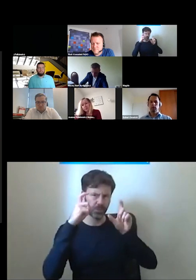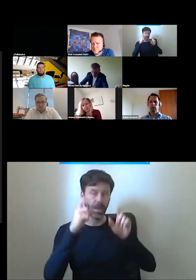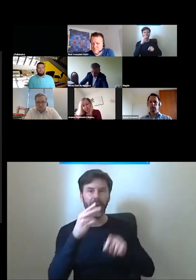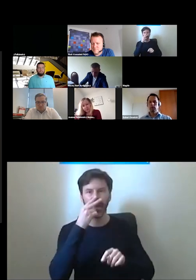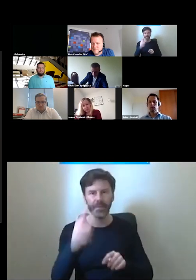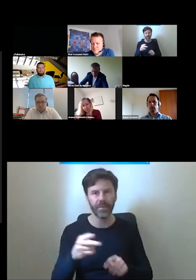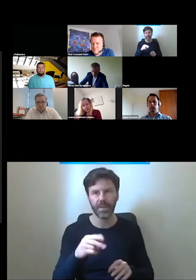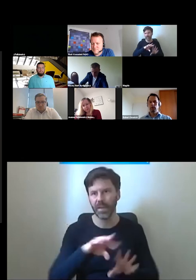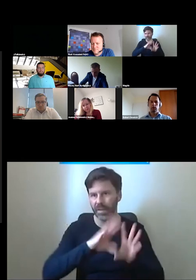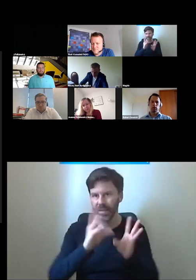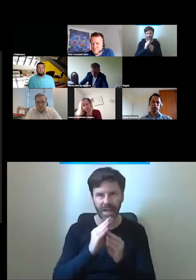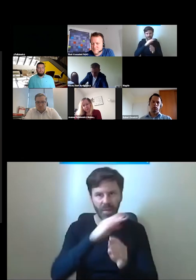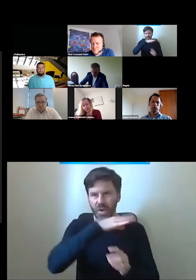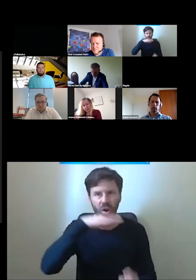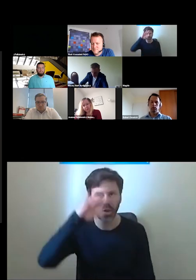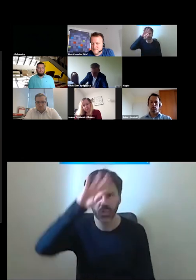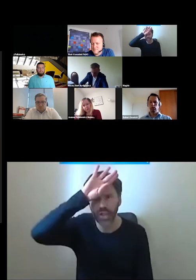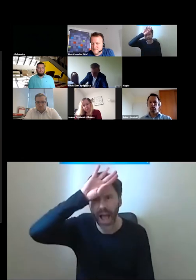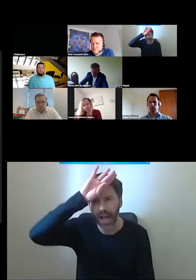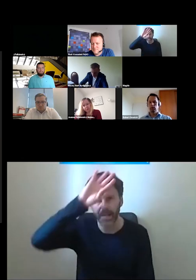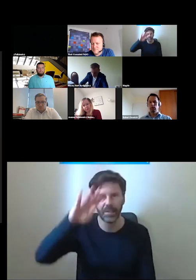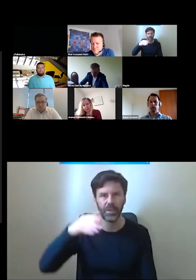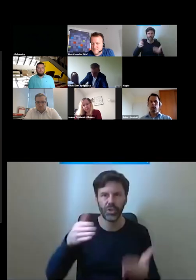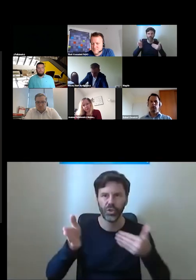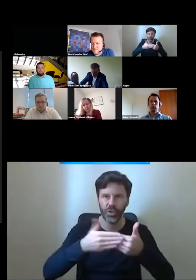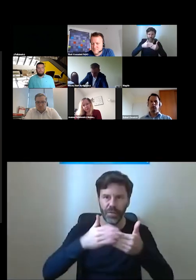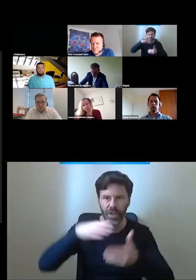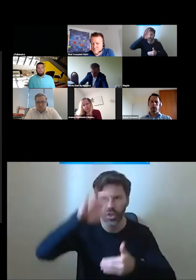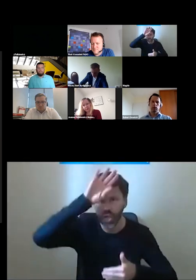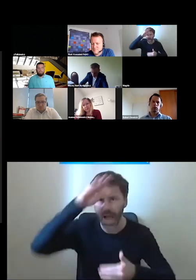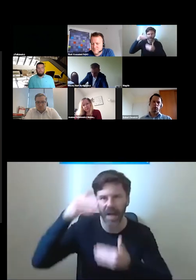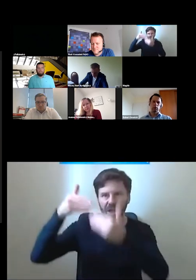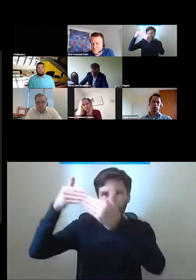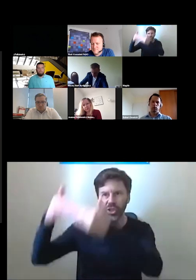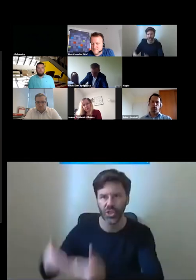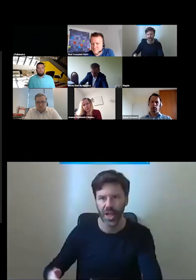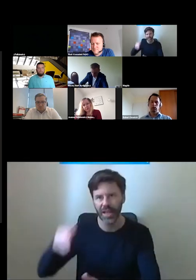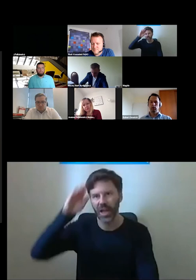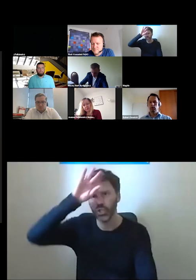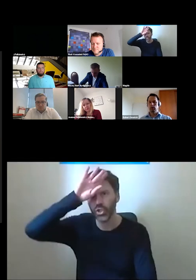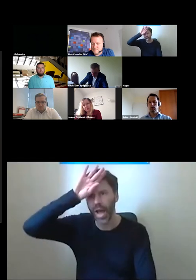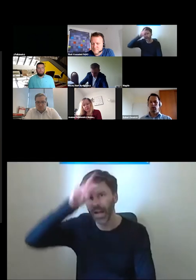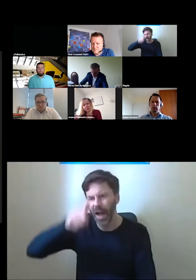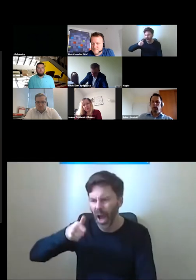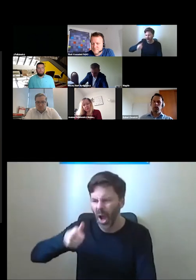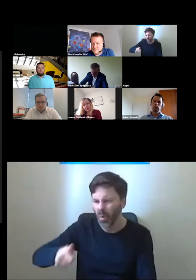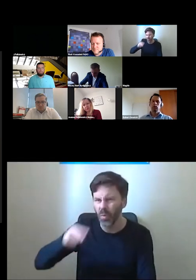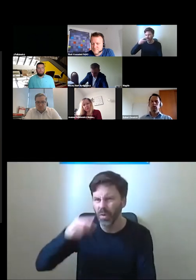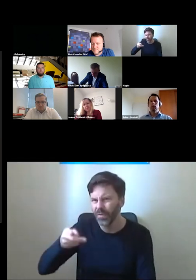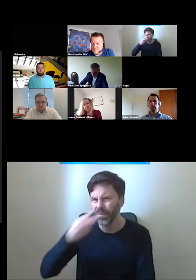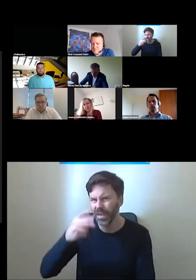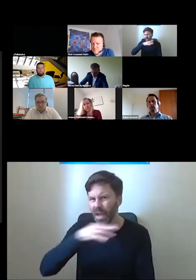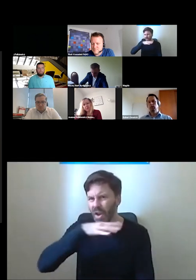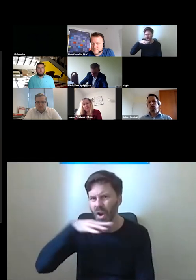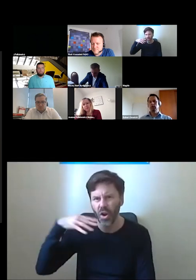szaro szare drzwi szara ściana szary guzik jak się włączy przycisk to tam